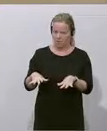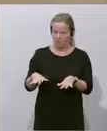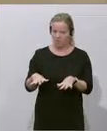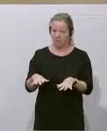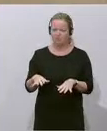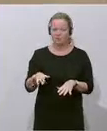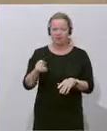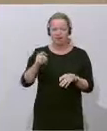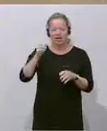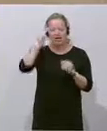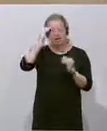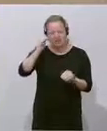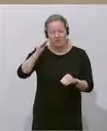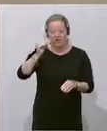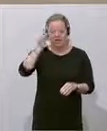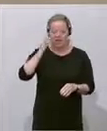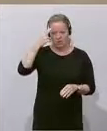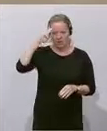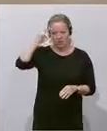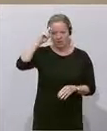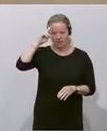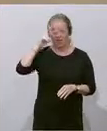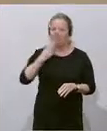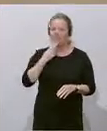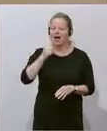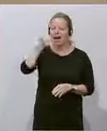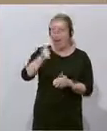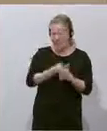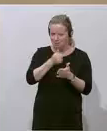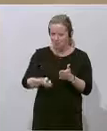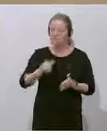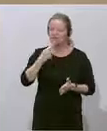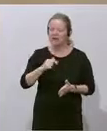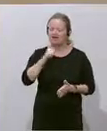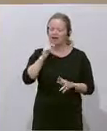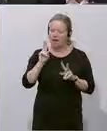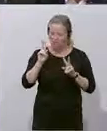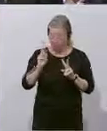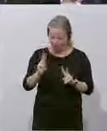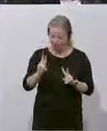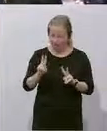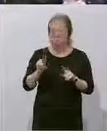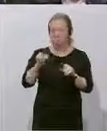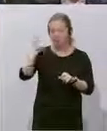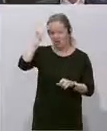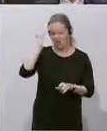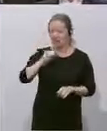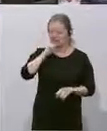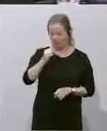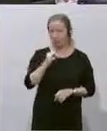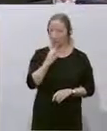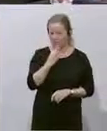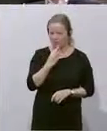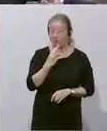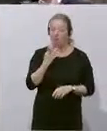so ein Sprichwort. Wer immer die Unwahrheit sagt, den glaubt man nicht. Das trifft schon zu. Und wer noch dazu